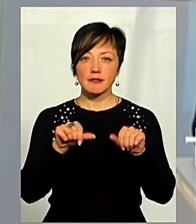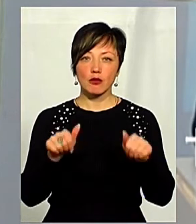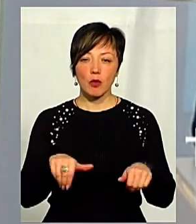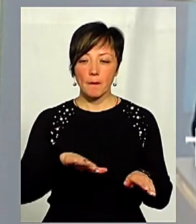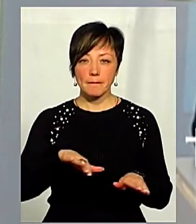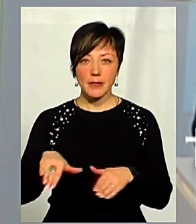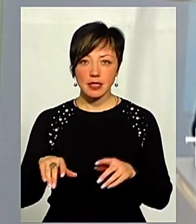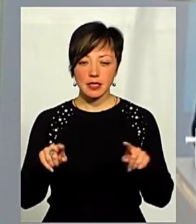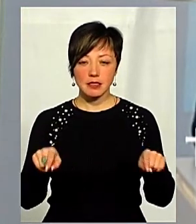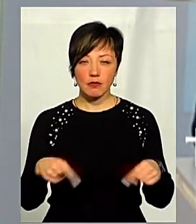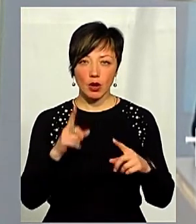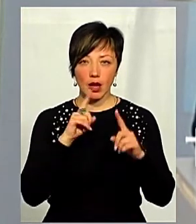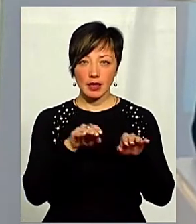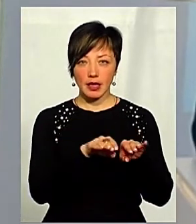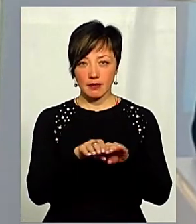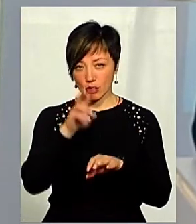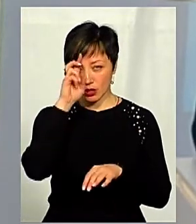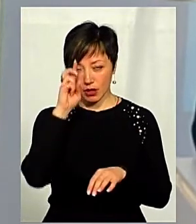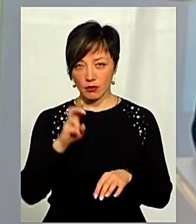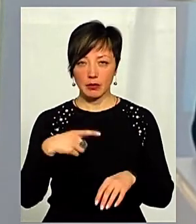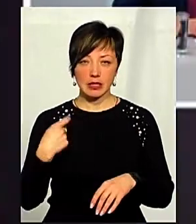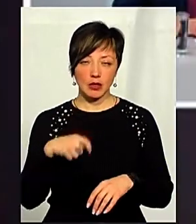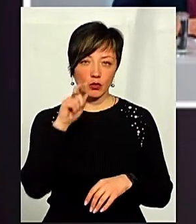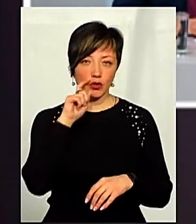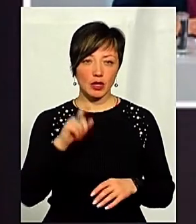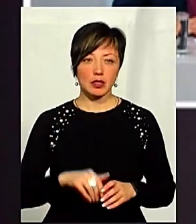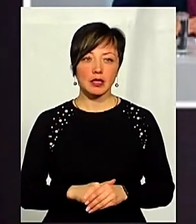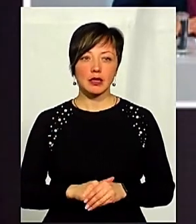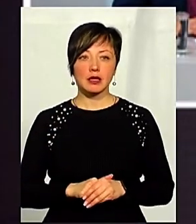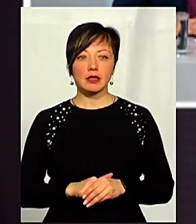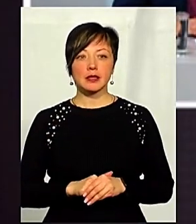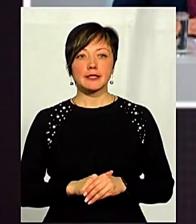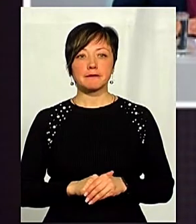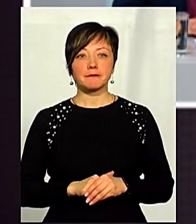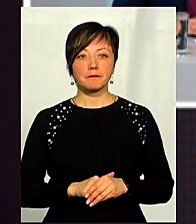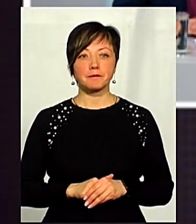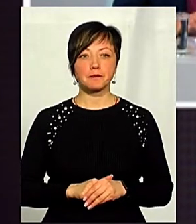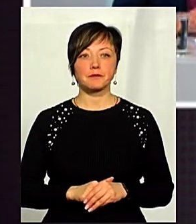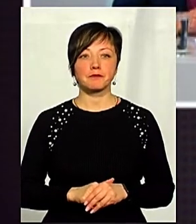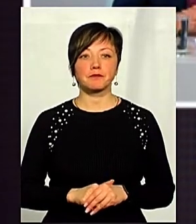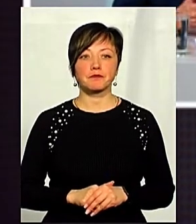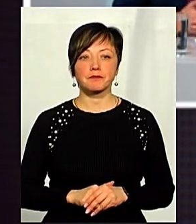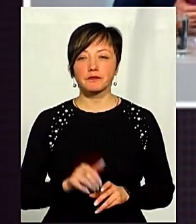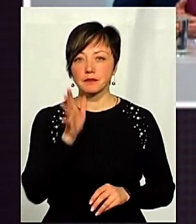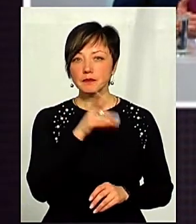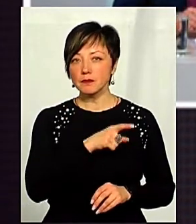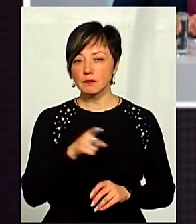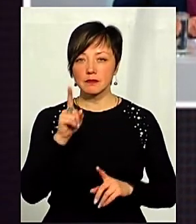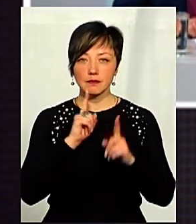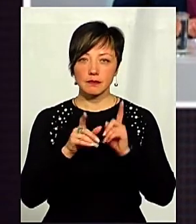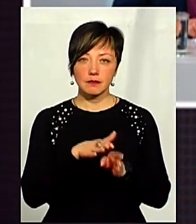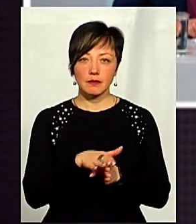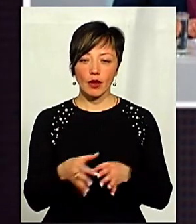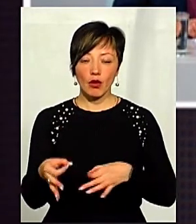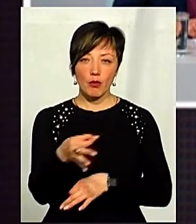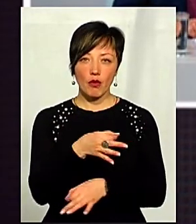після створення відповідної ради на рівні загальнодержавного президента України Володимиром Сандровичем Зеленським. І під час засідання відбувалося